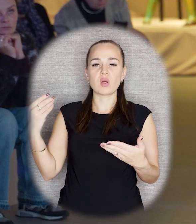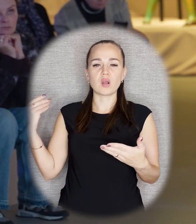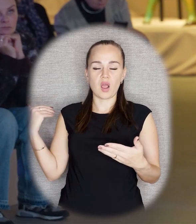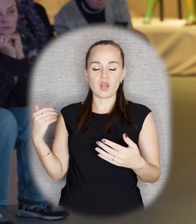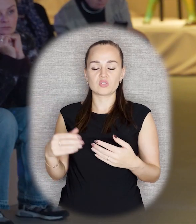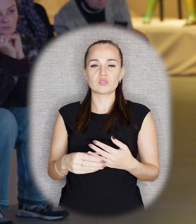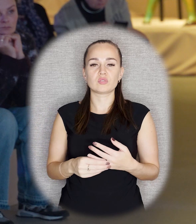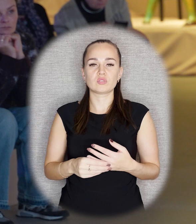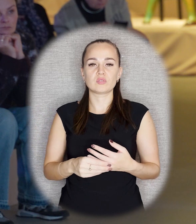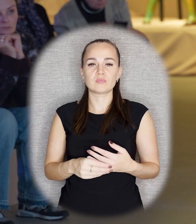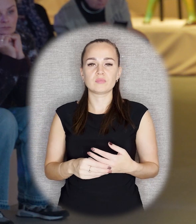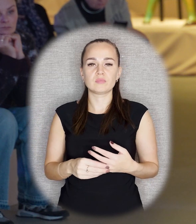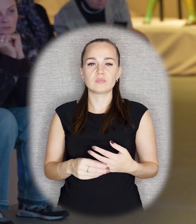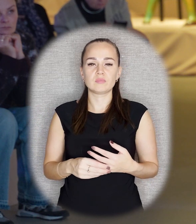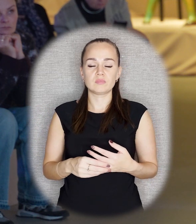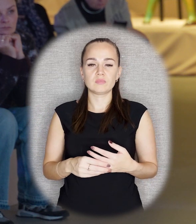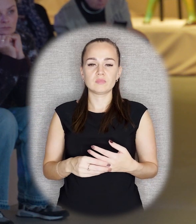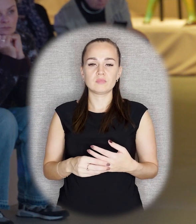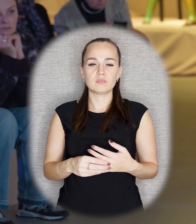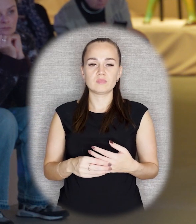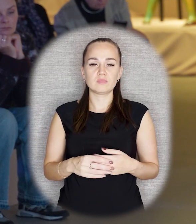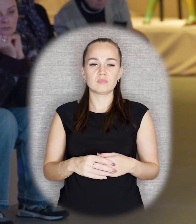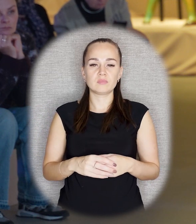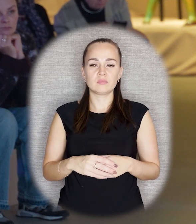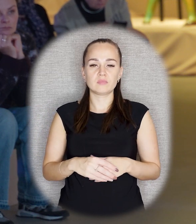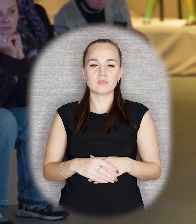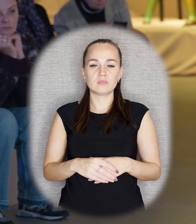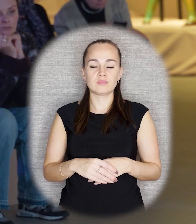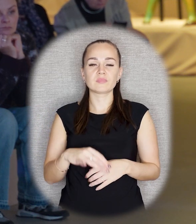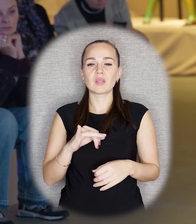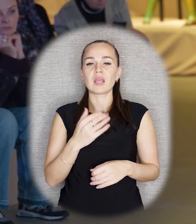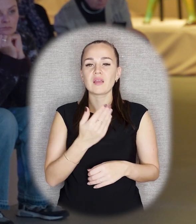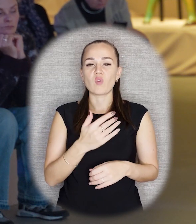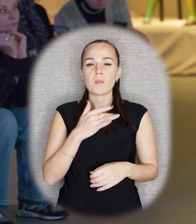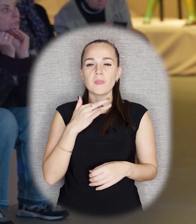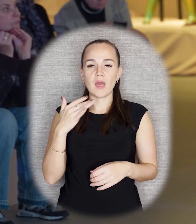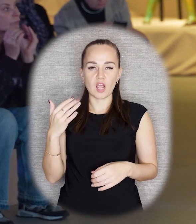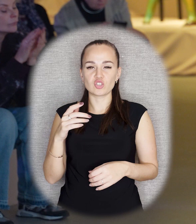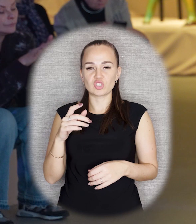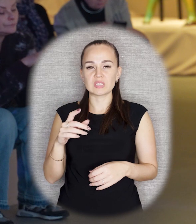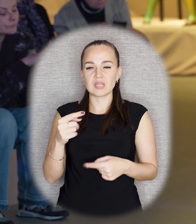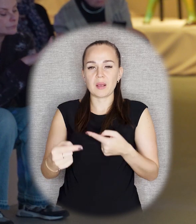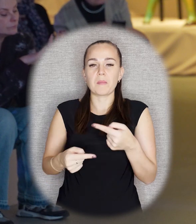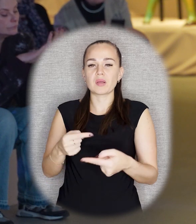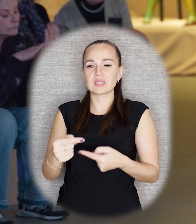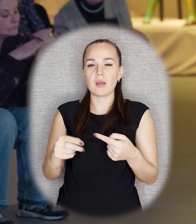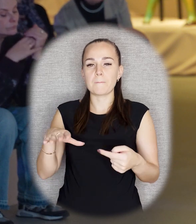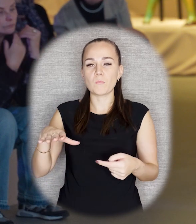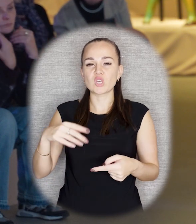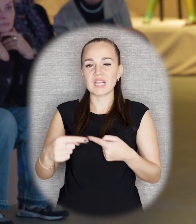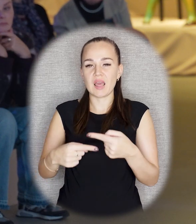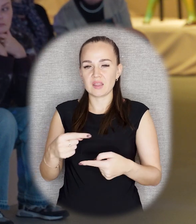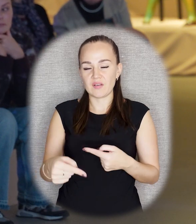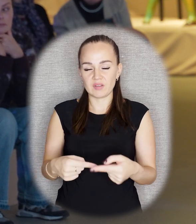орудием, он возникает раньше работы Константина Минье, бельгийского скульптора, и его